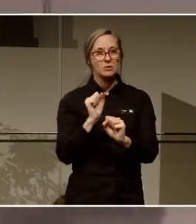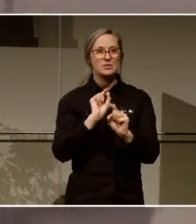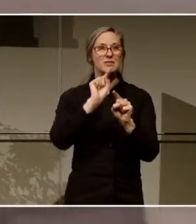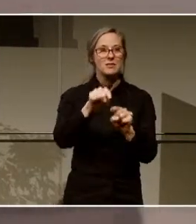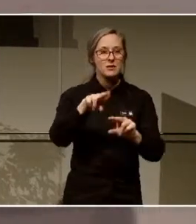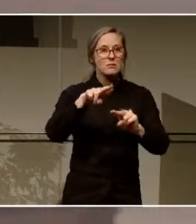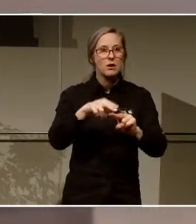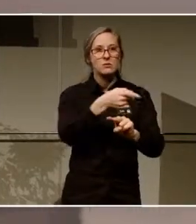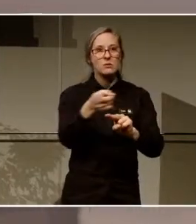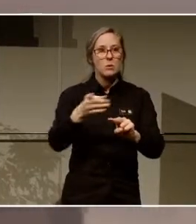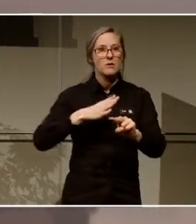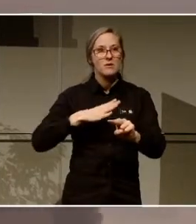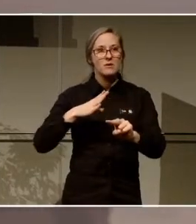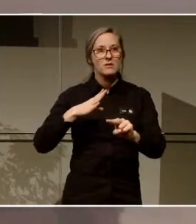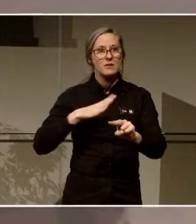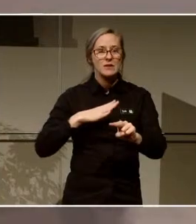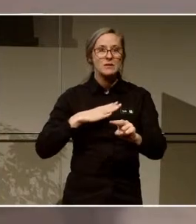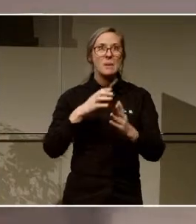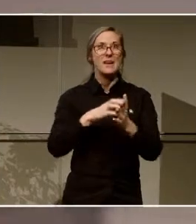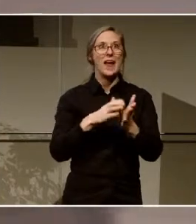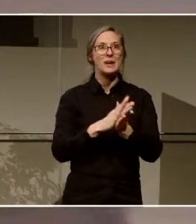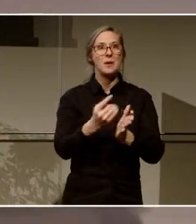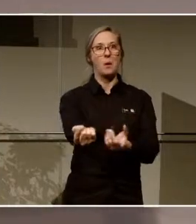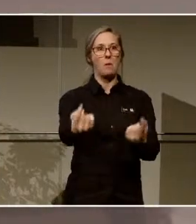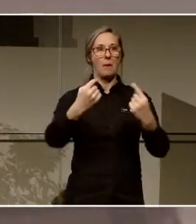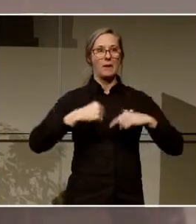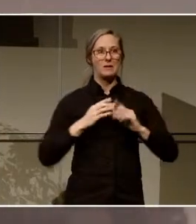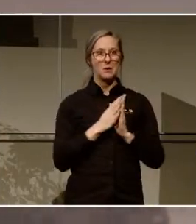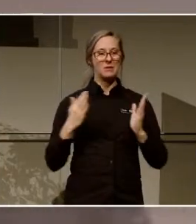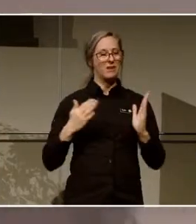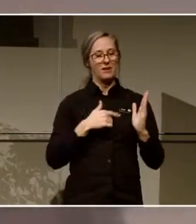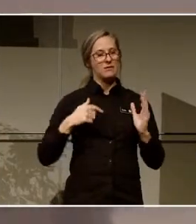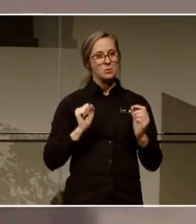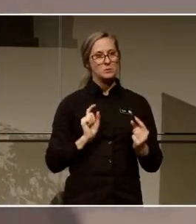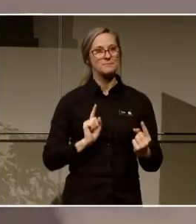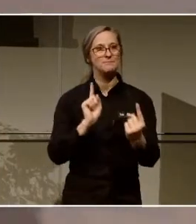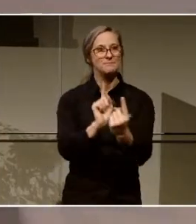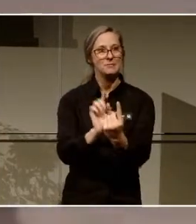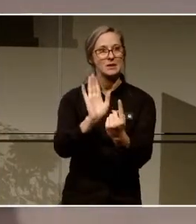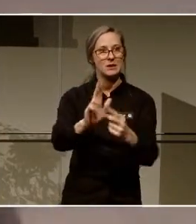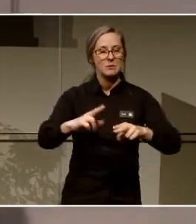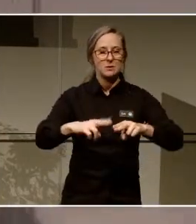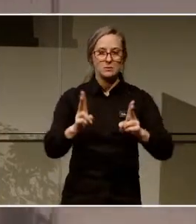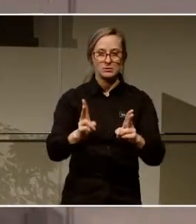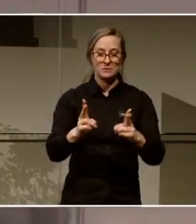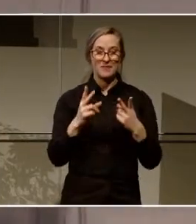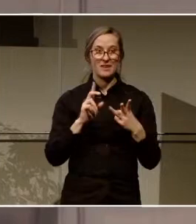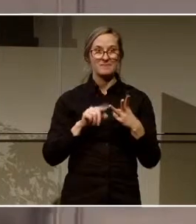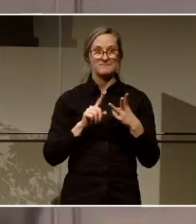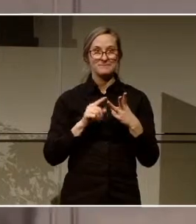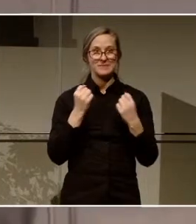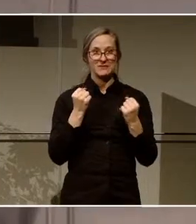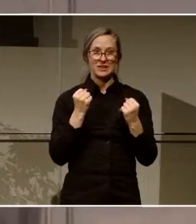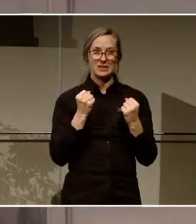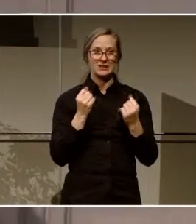finns. Vi kan inte räkna med att de hittar till oss eller kommer till biblioteket. Och en annan viktig samarbetspartner är såklart